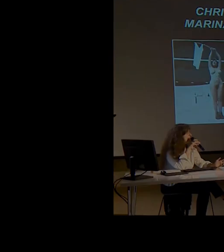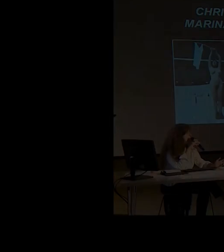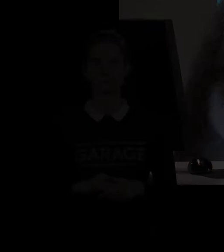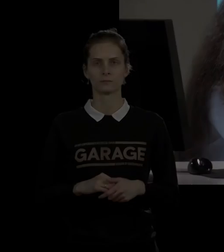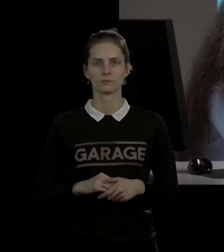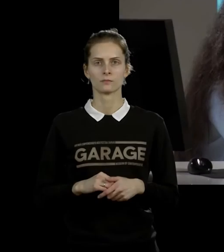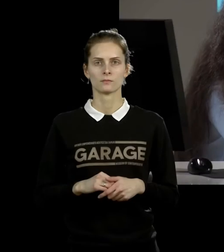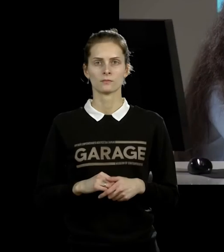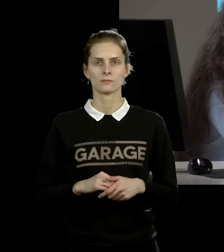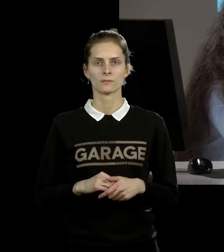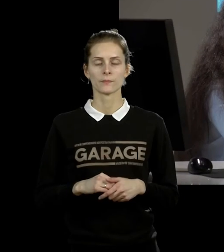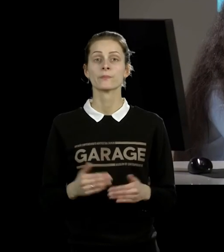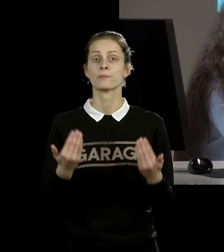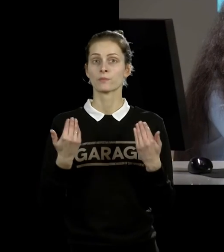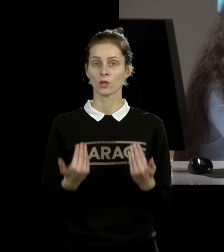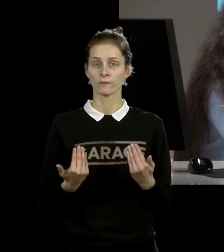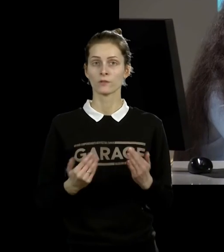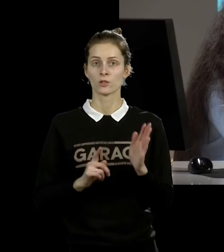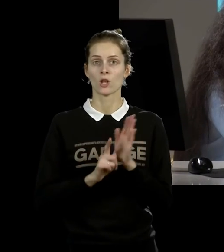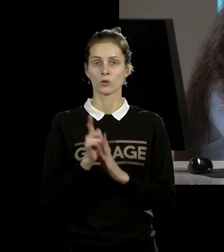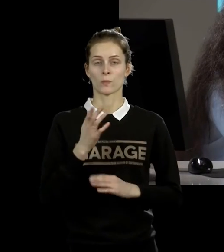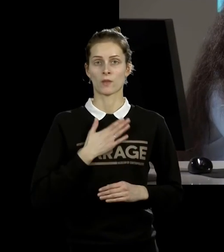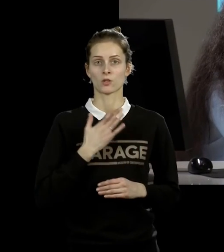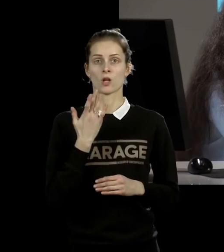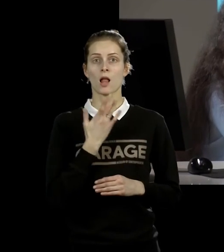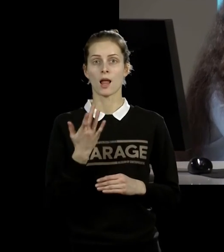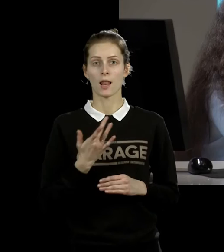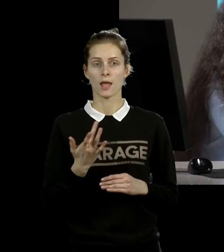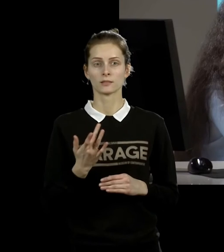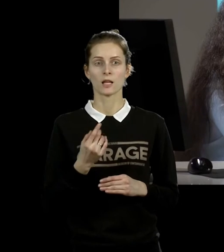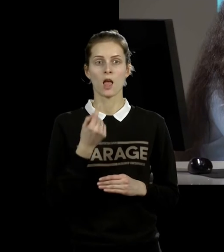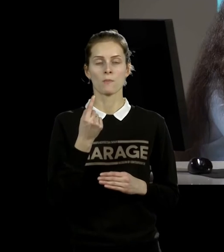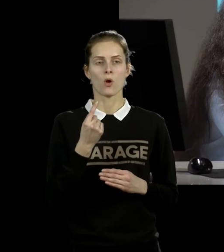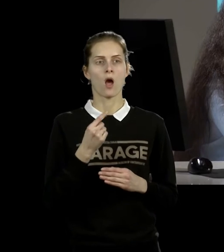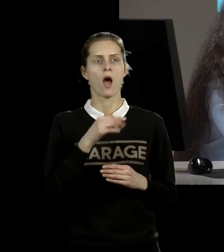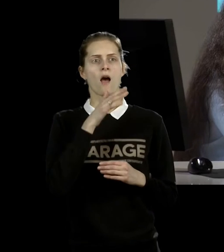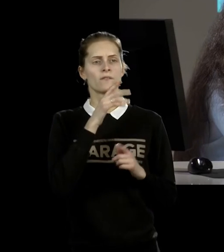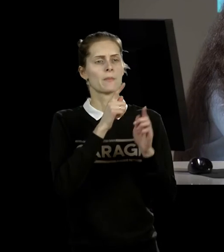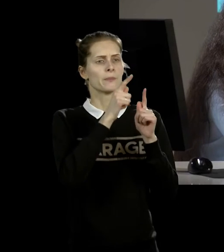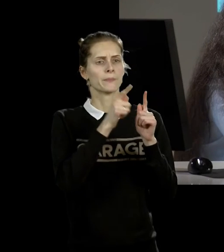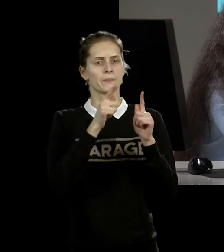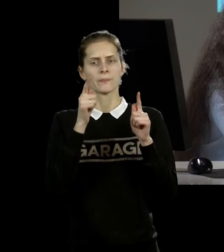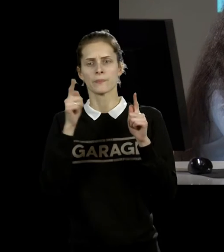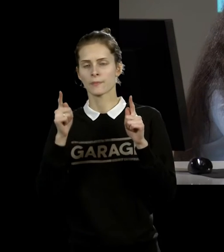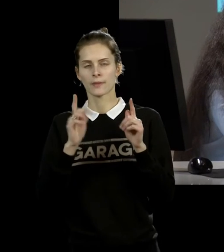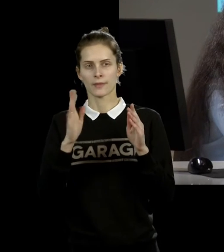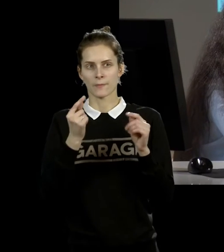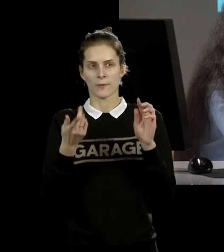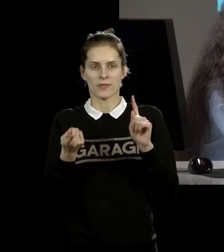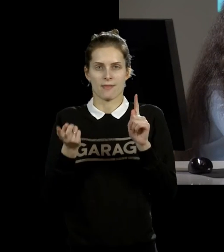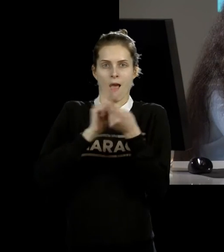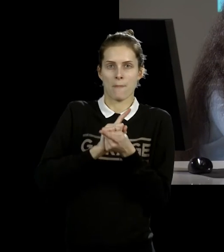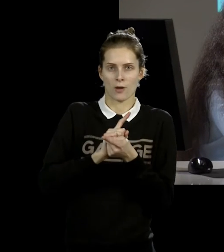штаны. Сегодня наша лекция будет происходить немножко не в хронологическом порядке. Крис Берден и Марина Абрамович